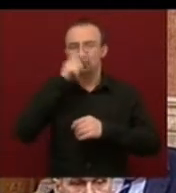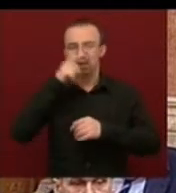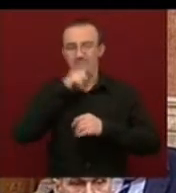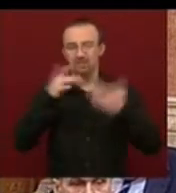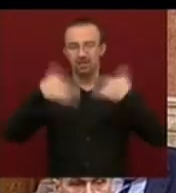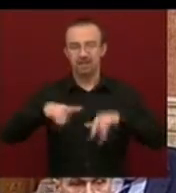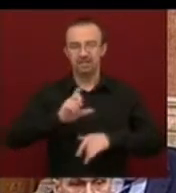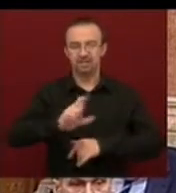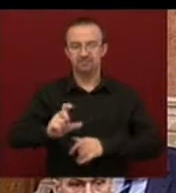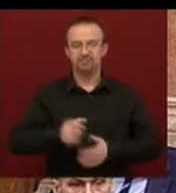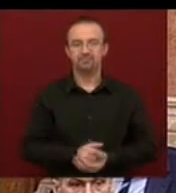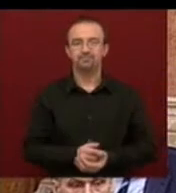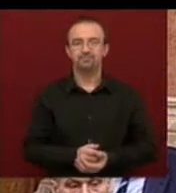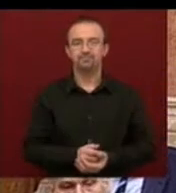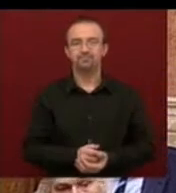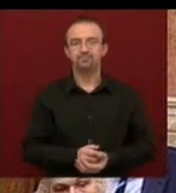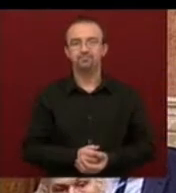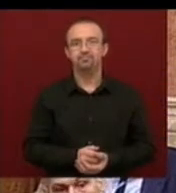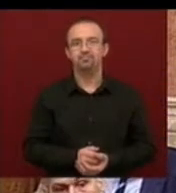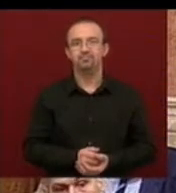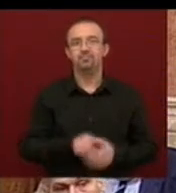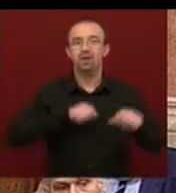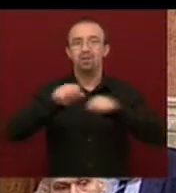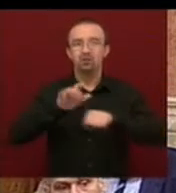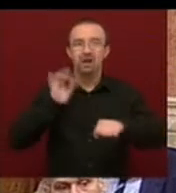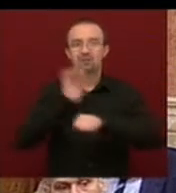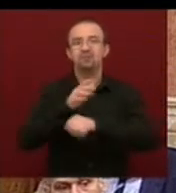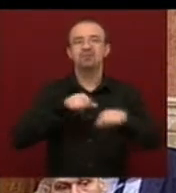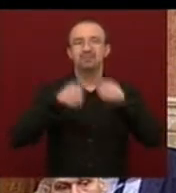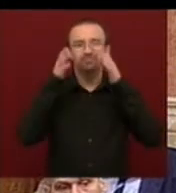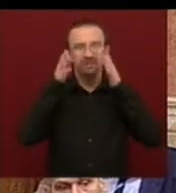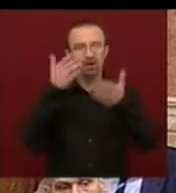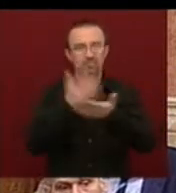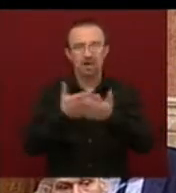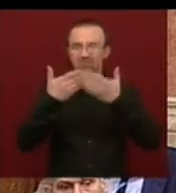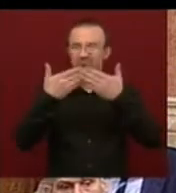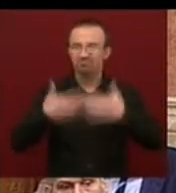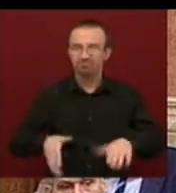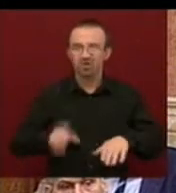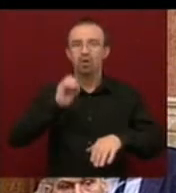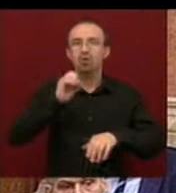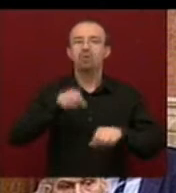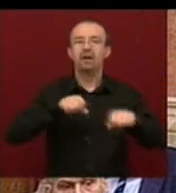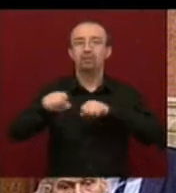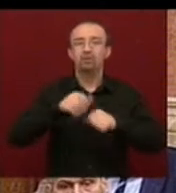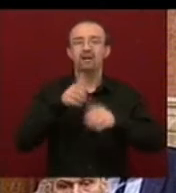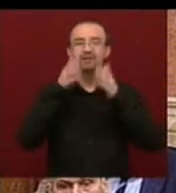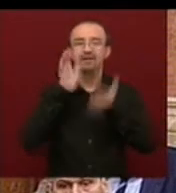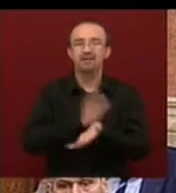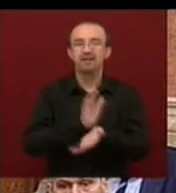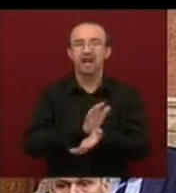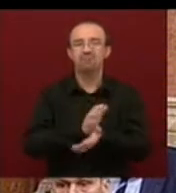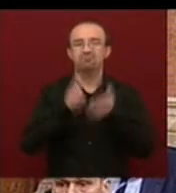helyzeten. A kormányjal szemben elveszett a bizalom, az Orbán kormánynak mára elfogyott a hitele.